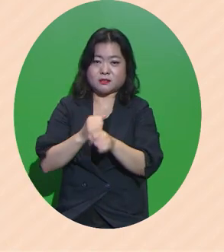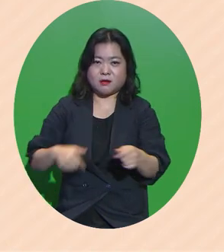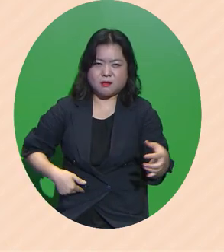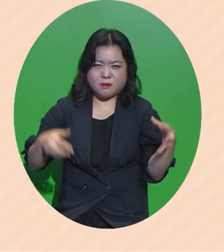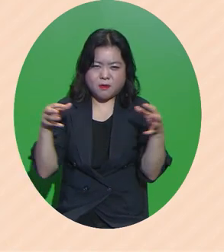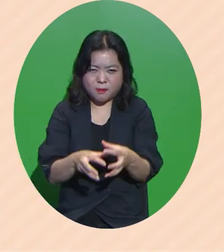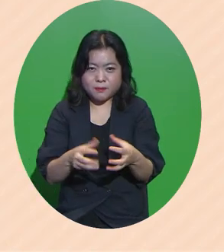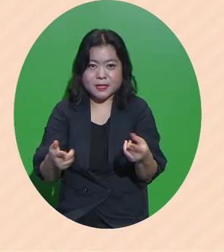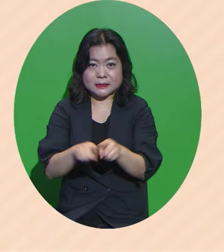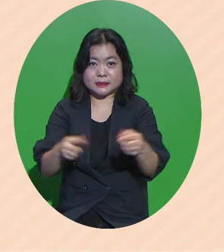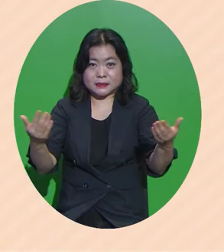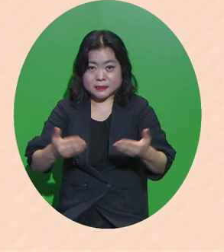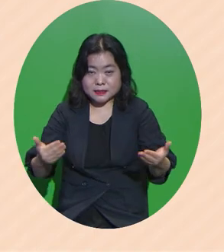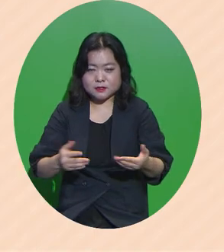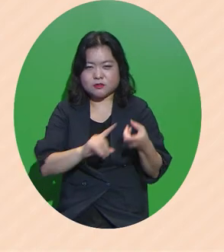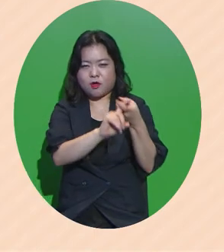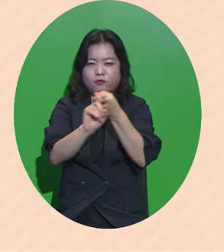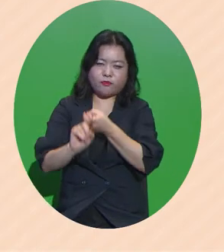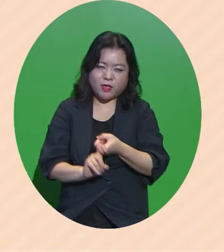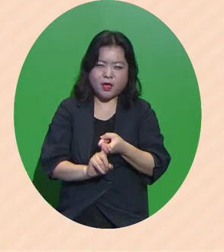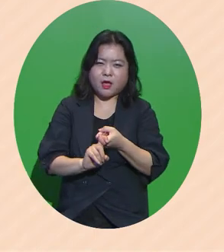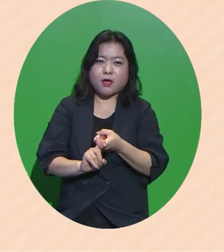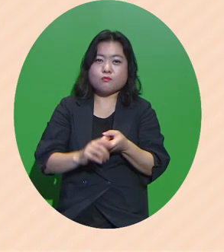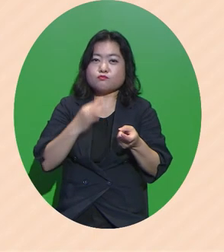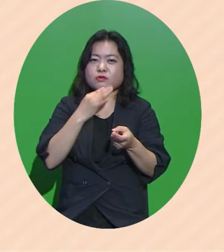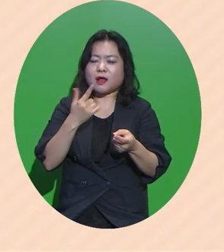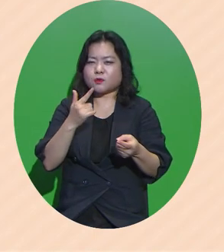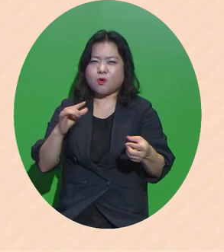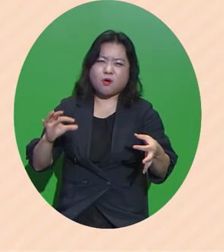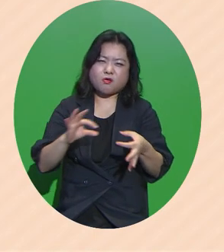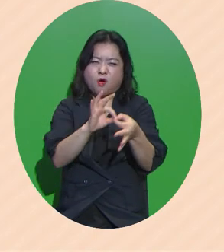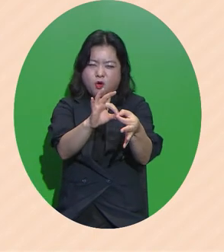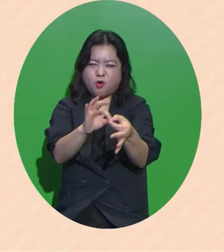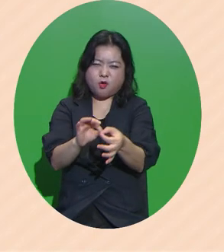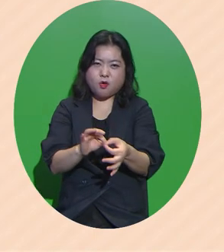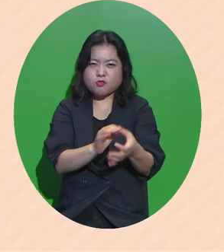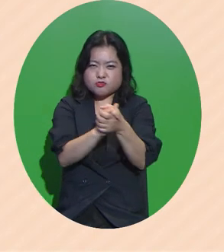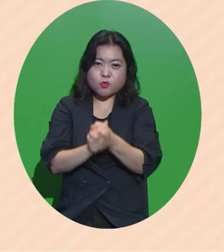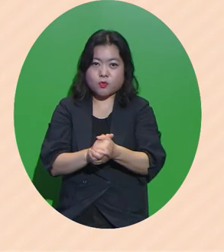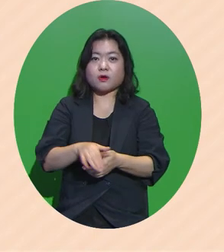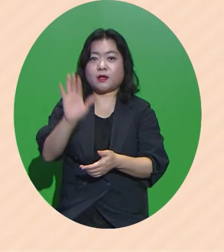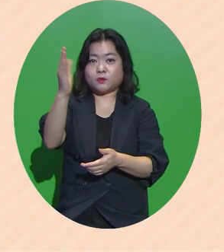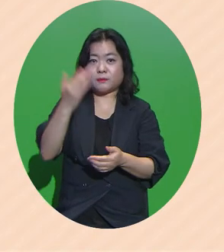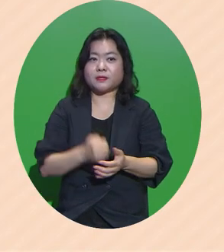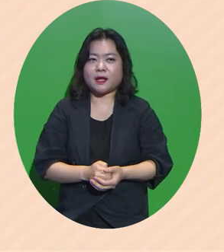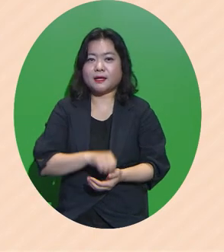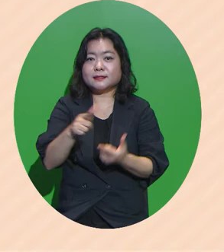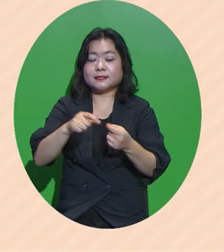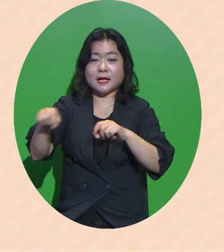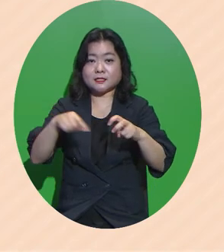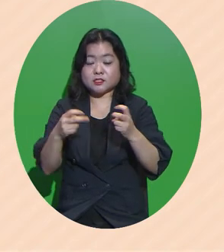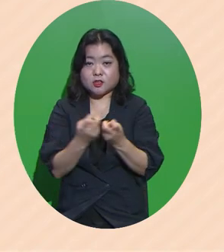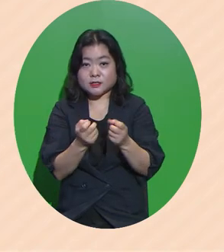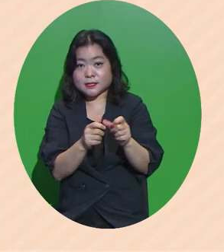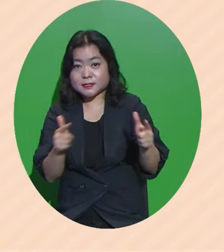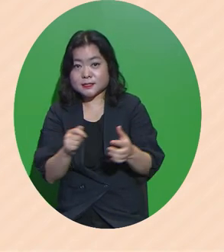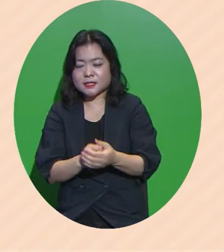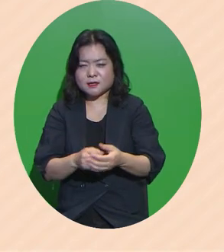협업 그리고 연대를 넘어서 결속으로 가야 됩니다 이러한 정책들이